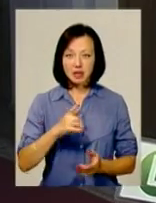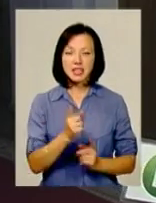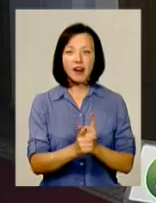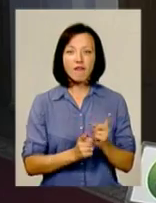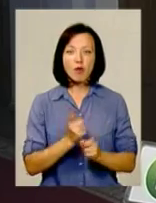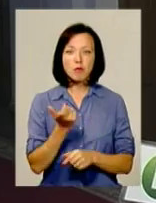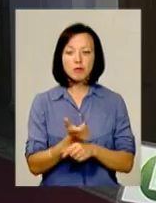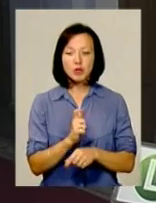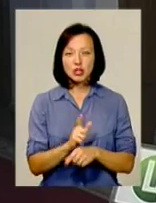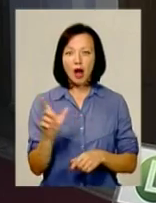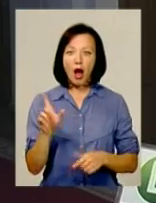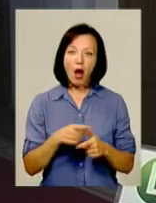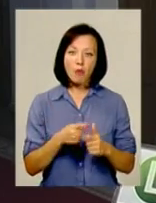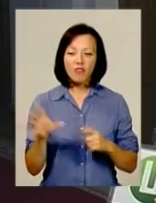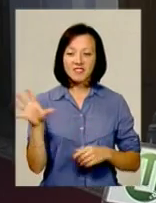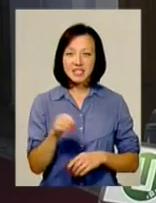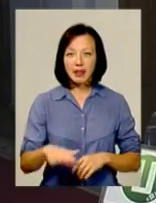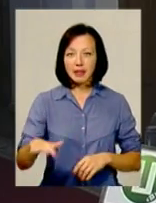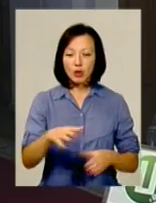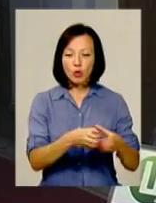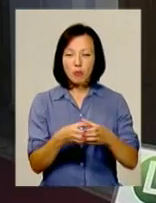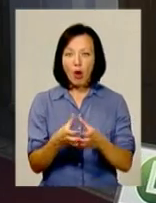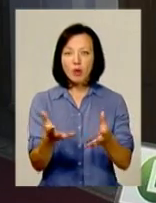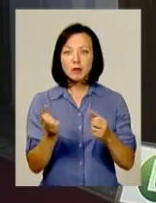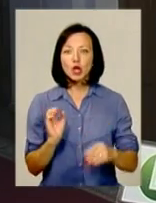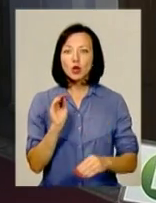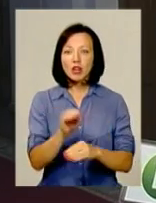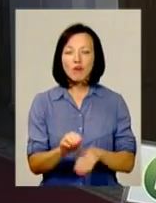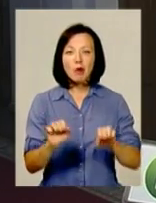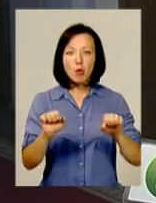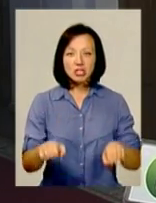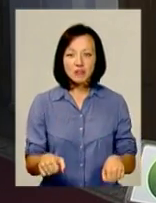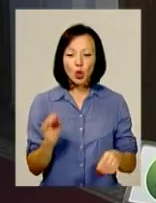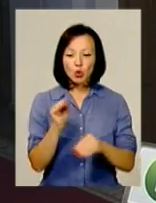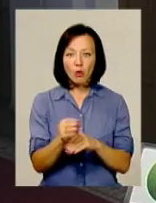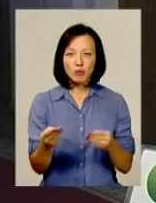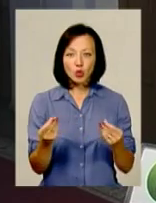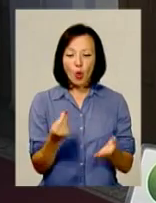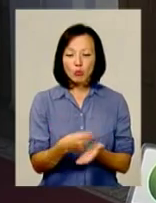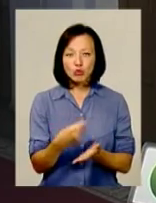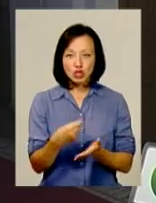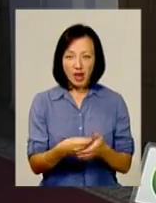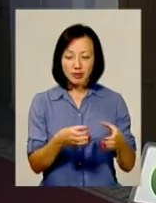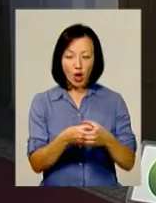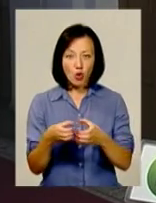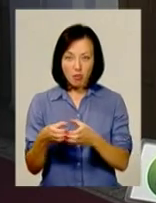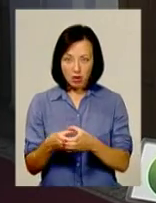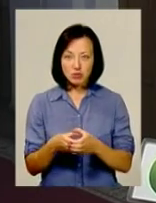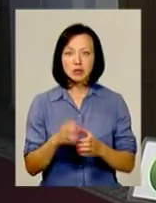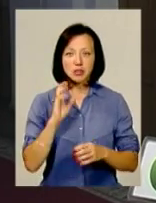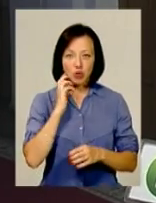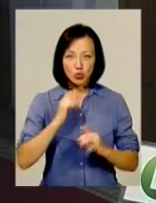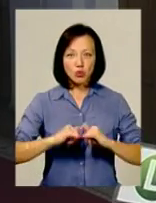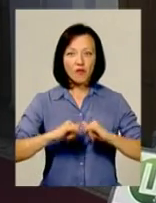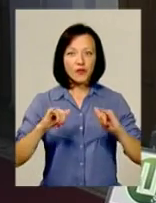більшість або всі фактично територіальні громади отримують додаткові можливості, додаткові ресурси. Бюджетний громад зараз, коли ви подивитеся, вони достатньо серйозно